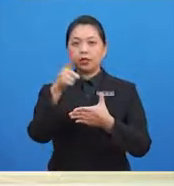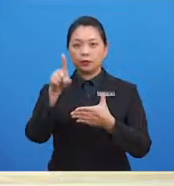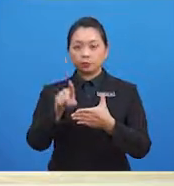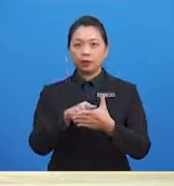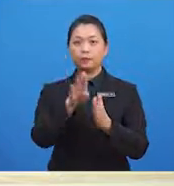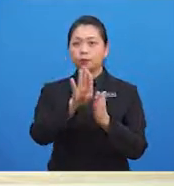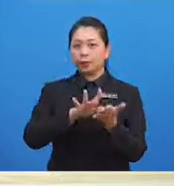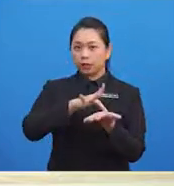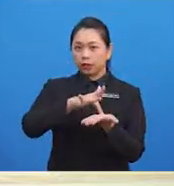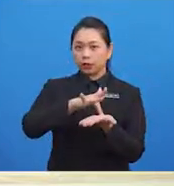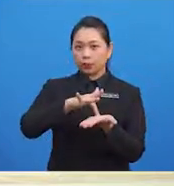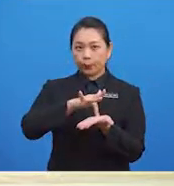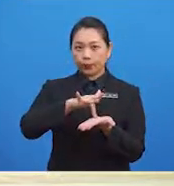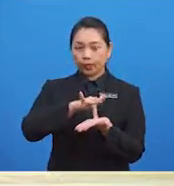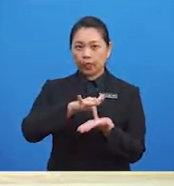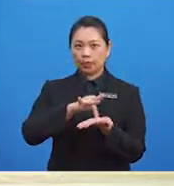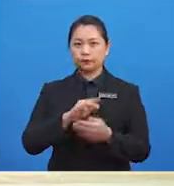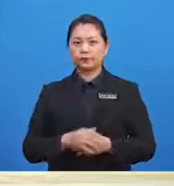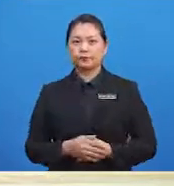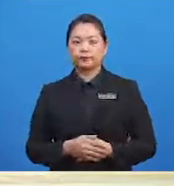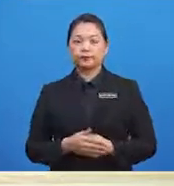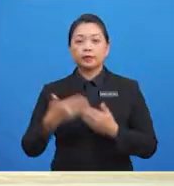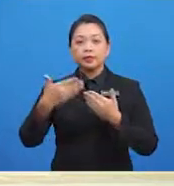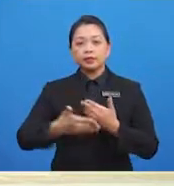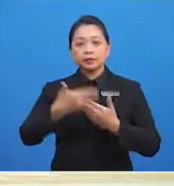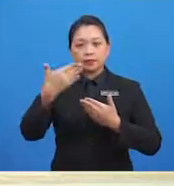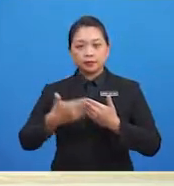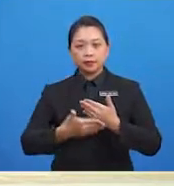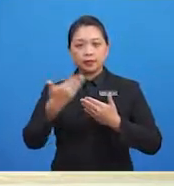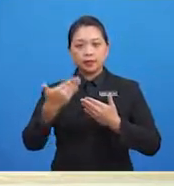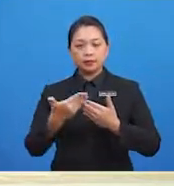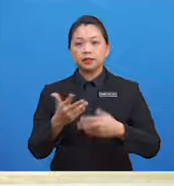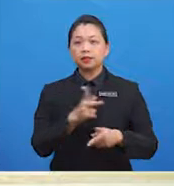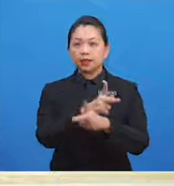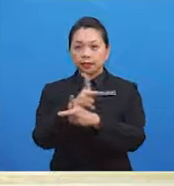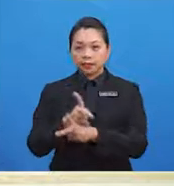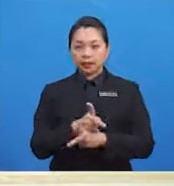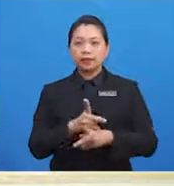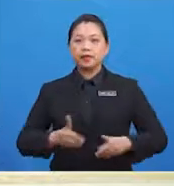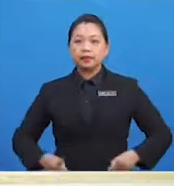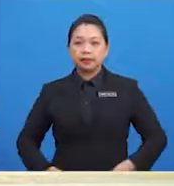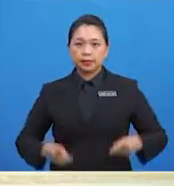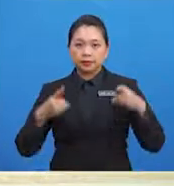Berbulan-bulan berubat-ubat Senang-senang